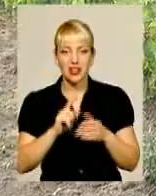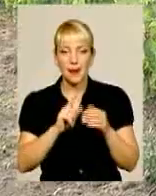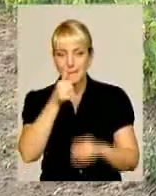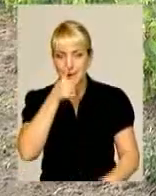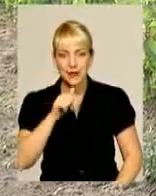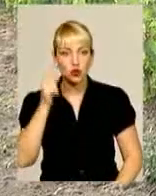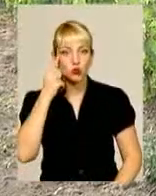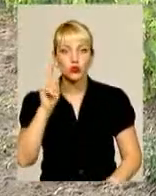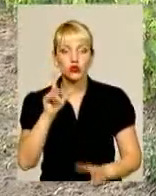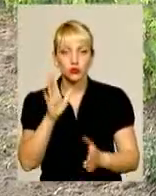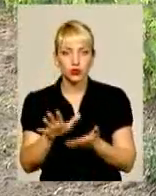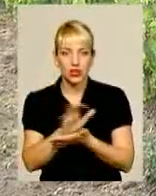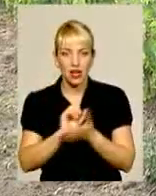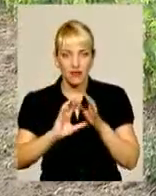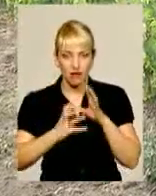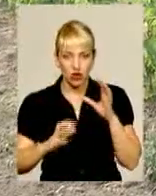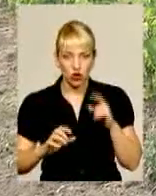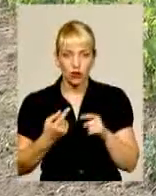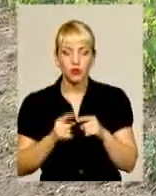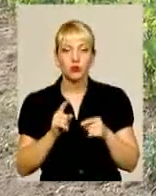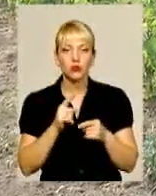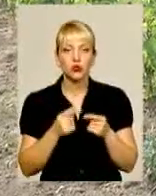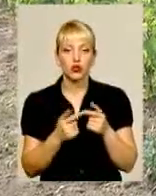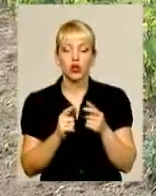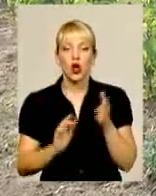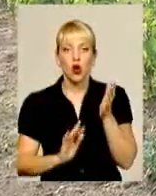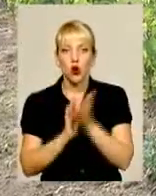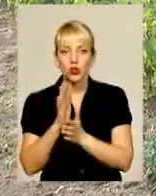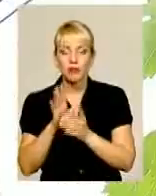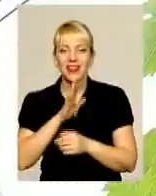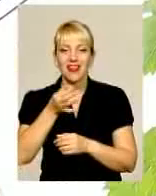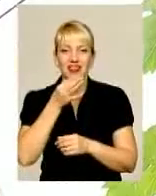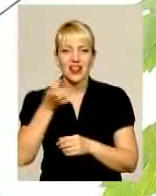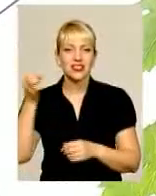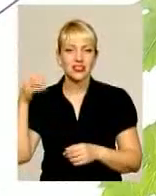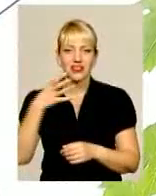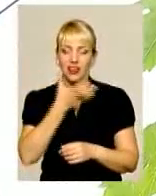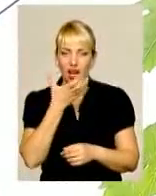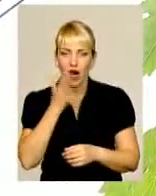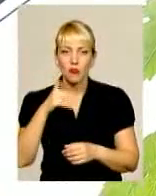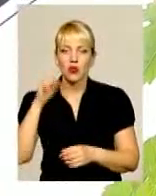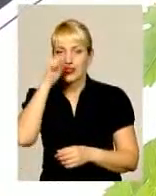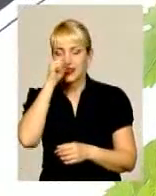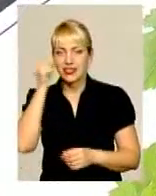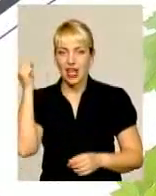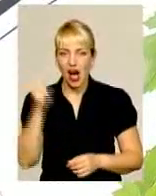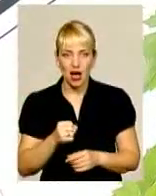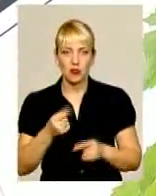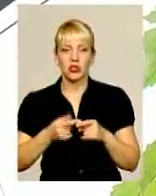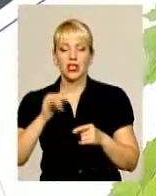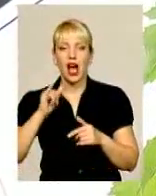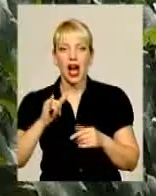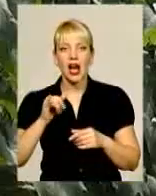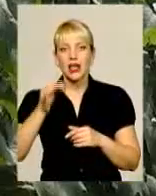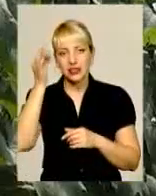вже не буде. Це тому, що рослини почали розвиватися надто рано, а потім були ще заморозки. Та й це ще не всі поневіряння садівників цього